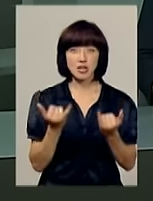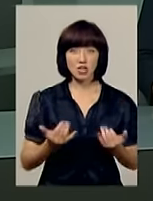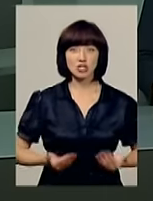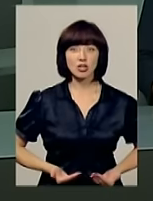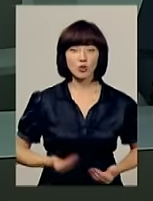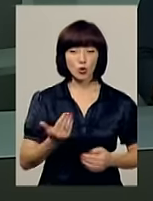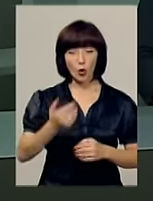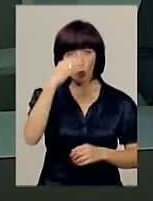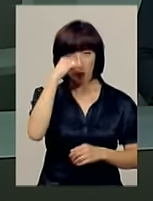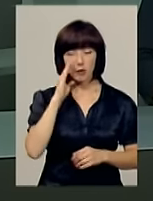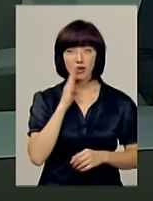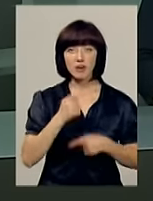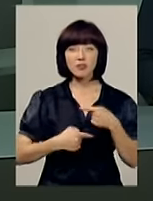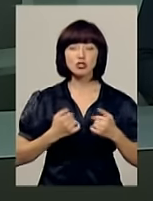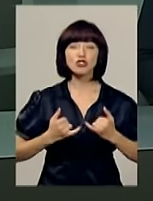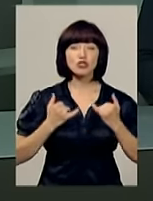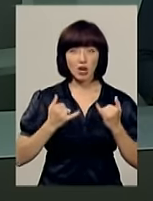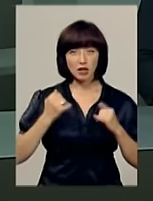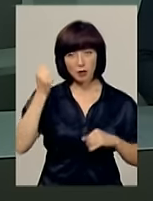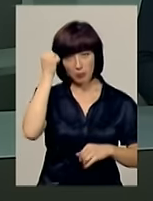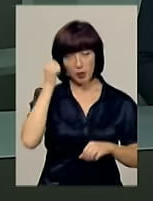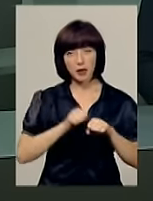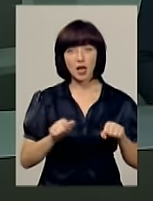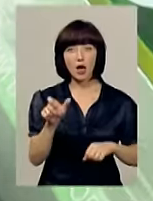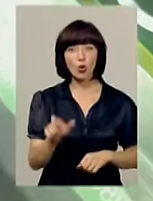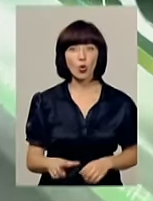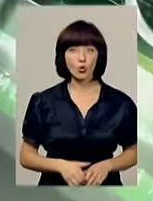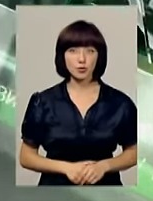живуть його батьки. Вічна шана і пам'ять герою.